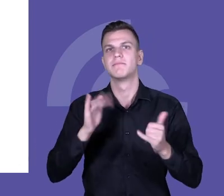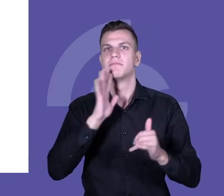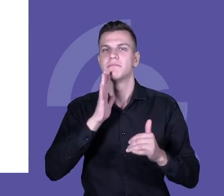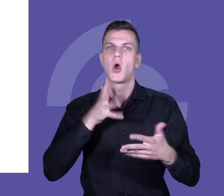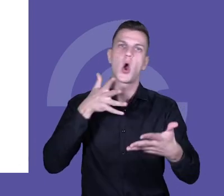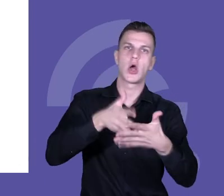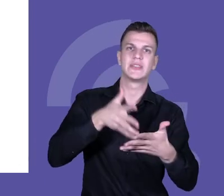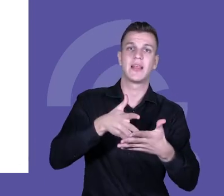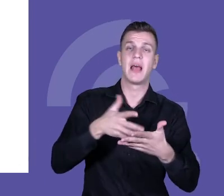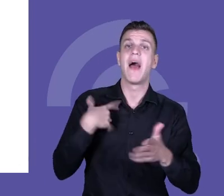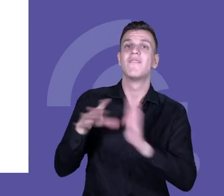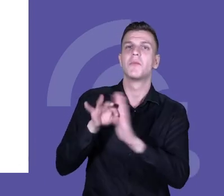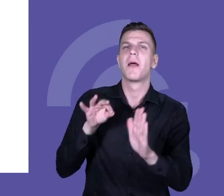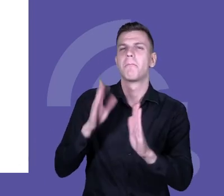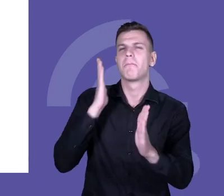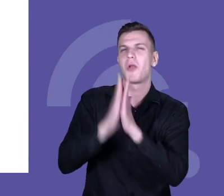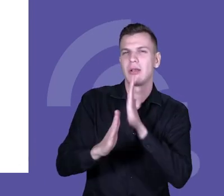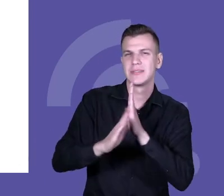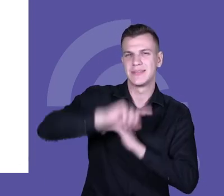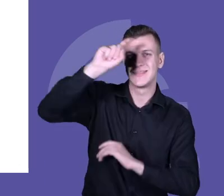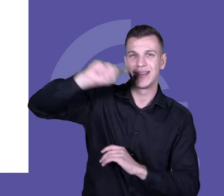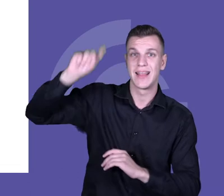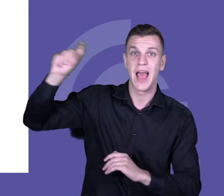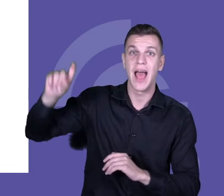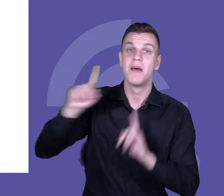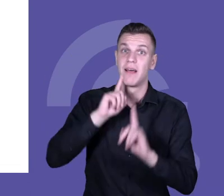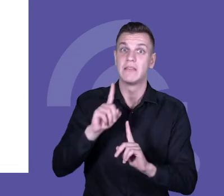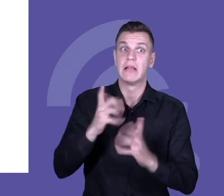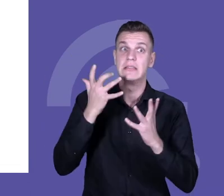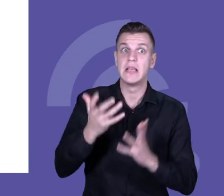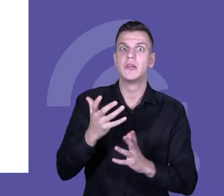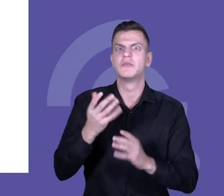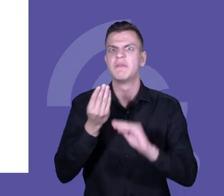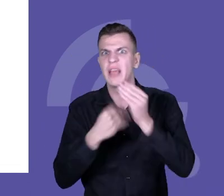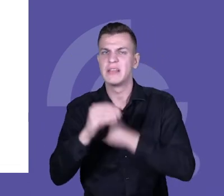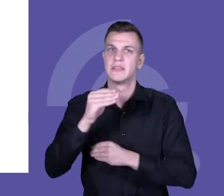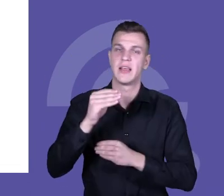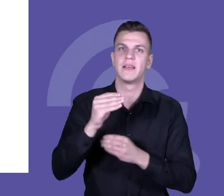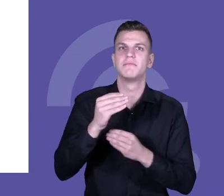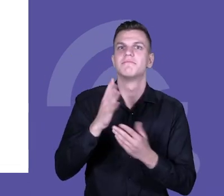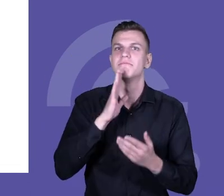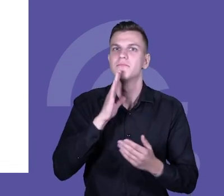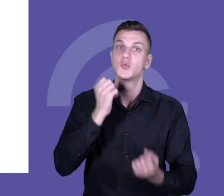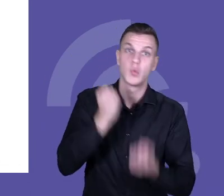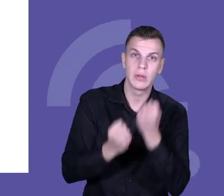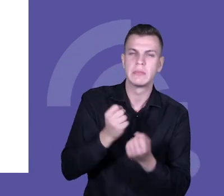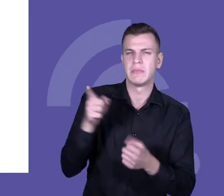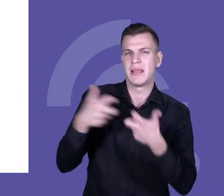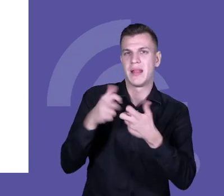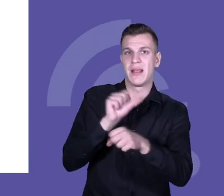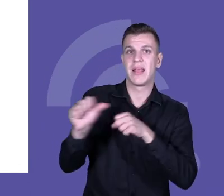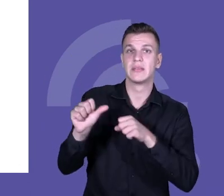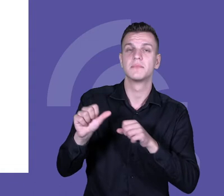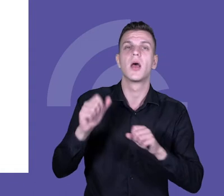najprostszy wykres, tam jest dużo bardziej skomplikowanych wykresów, więc zachęcam. Ale no wynik jest taki, że około 76